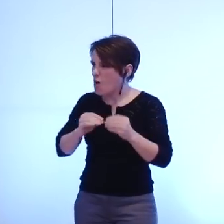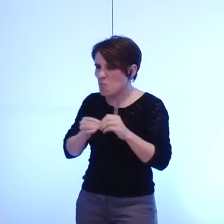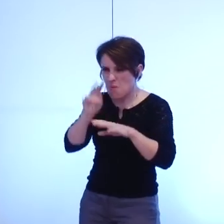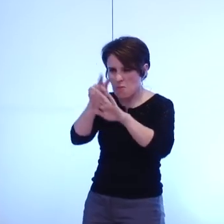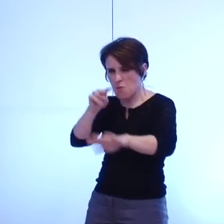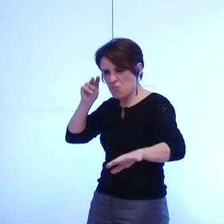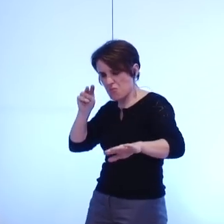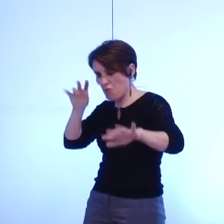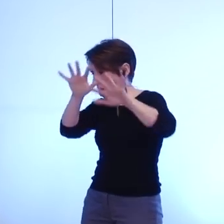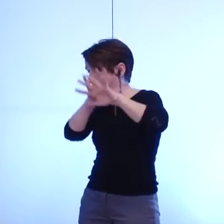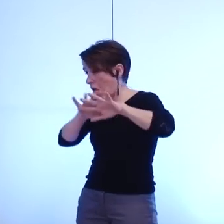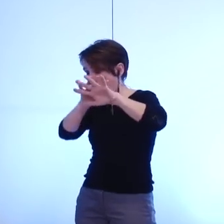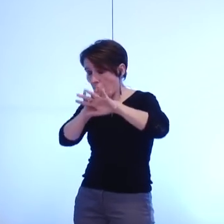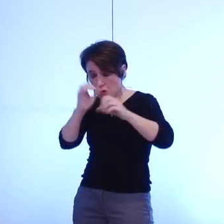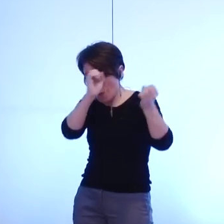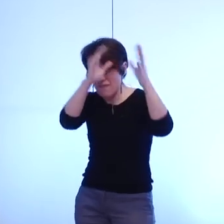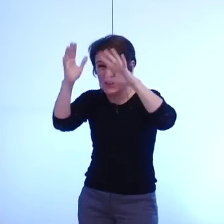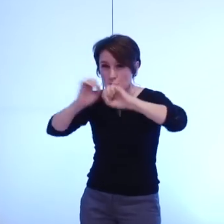cette question finalement